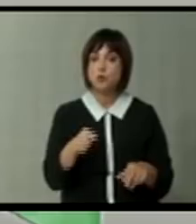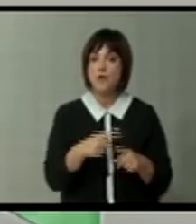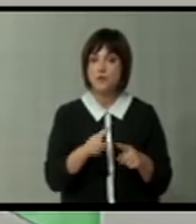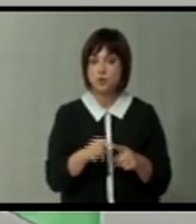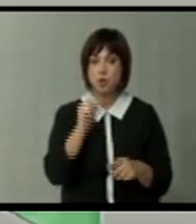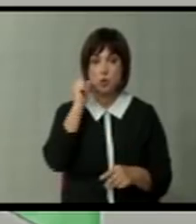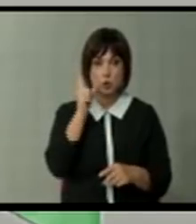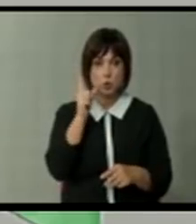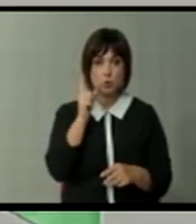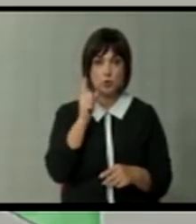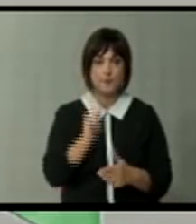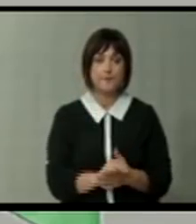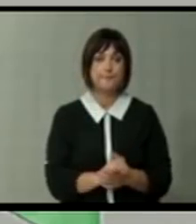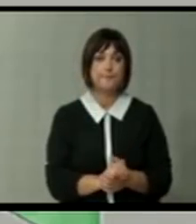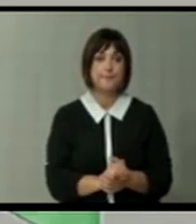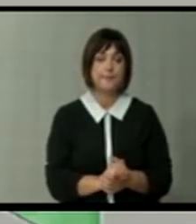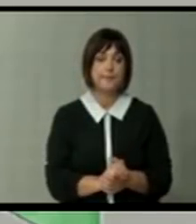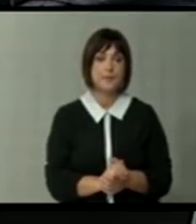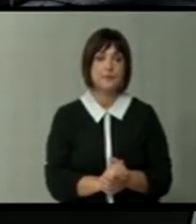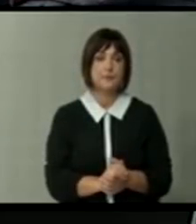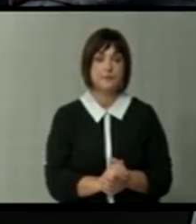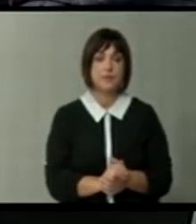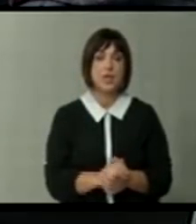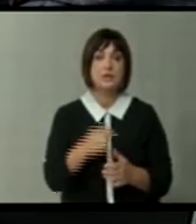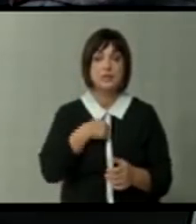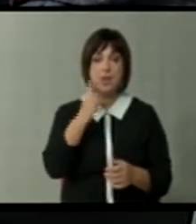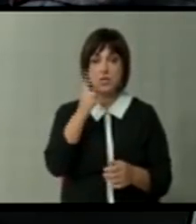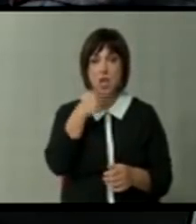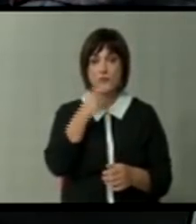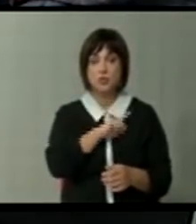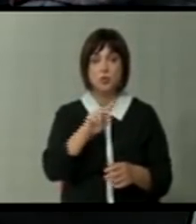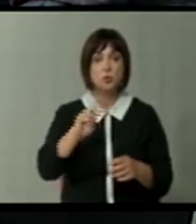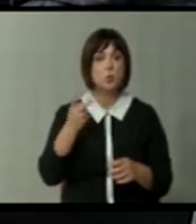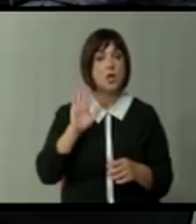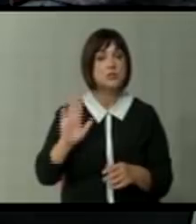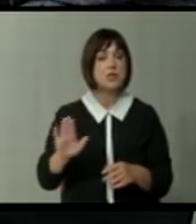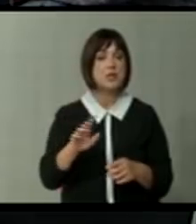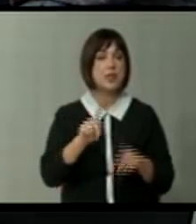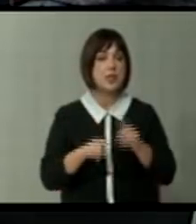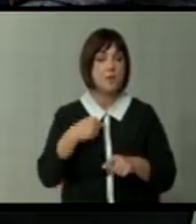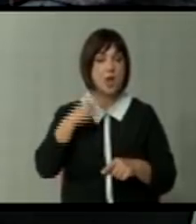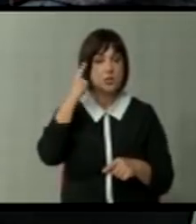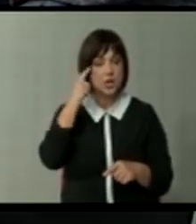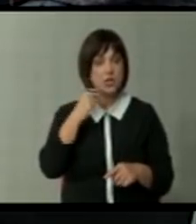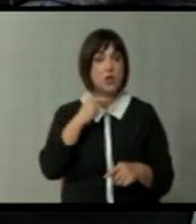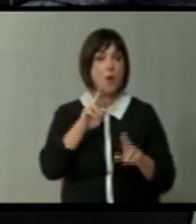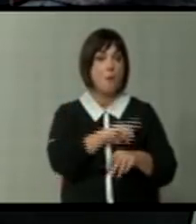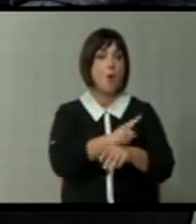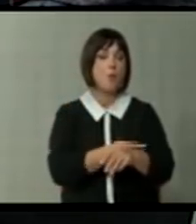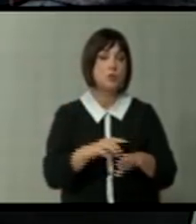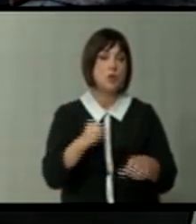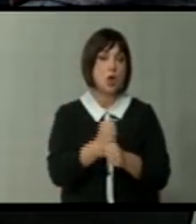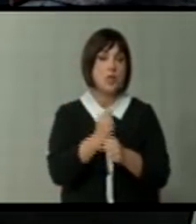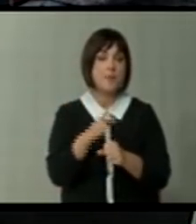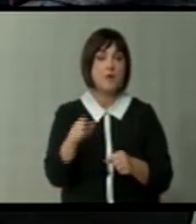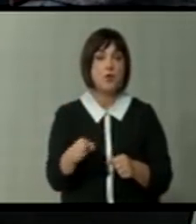нешто да се случи. Је? Само една реченица. Дитупо од другата страна некој имаше знајање, умење и можност да го